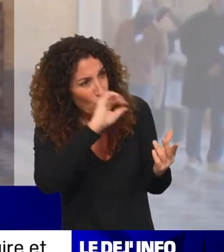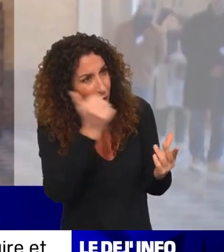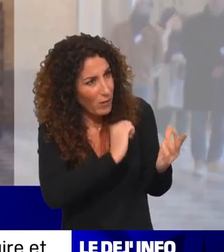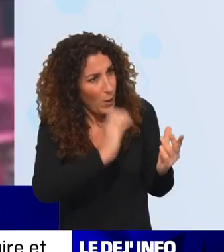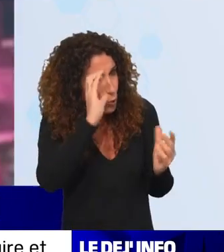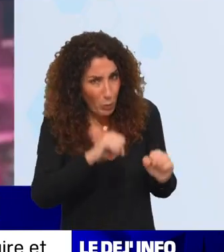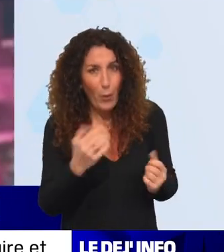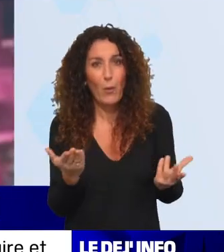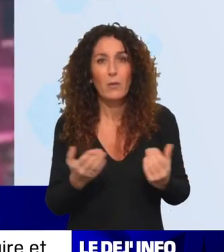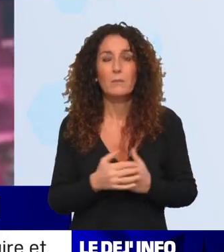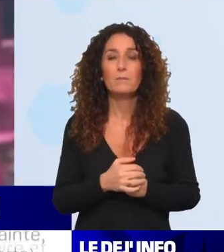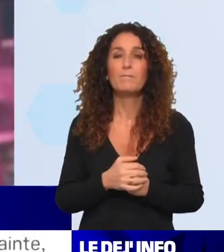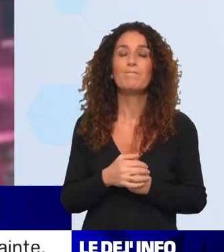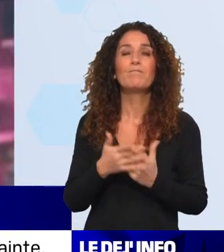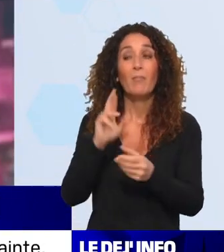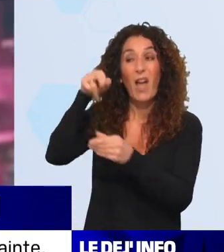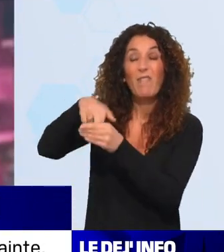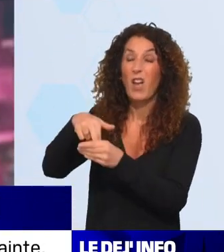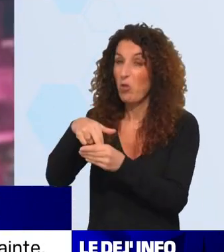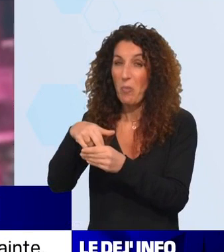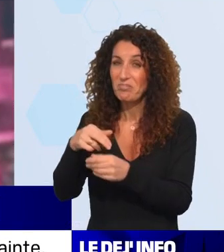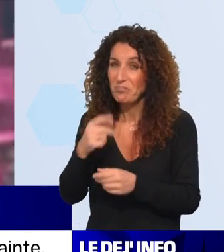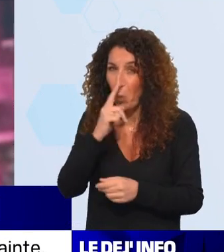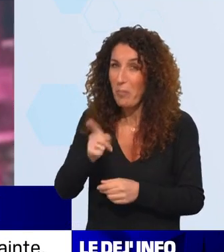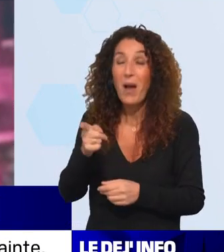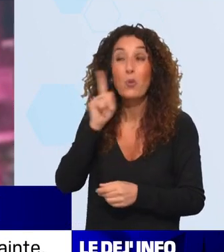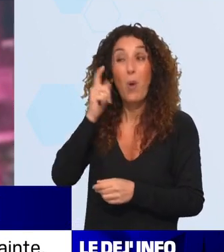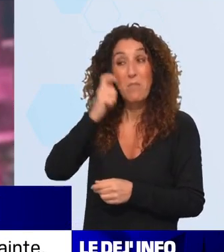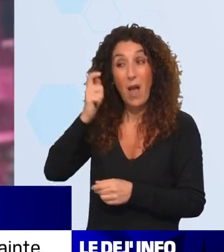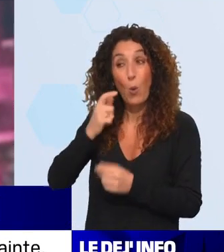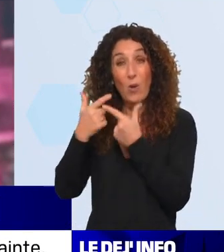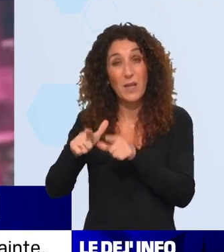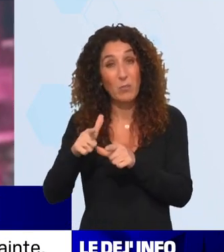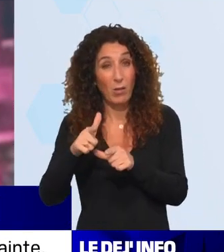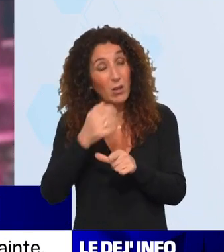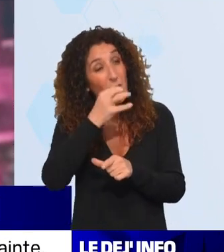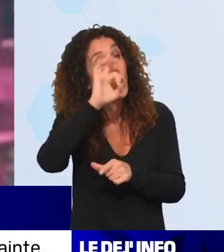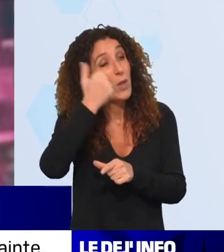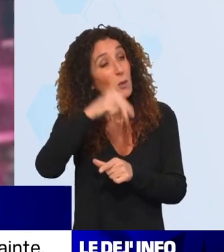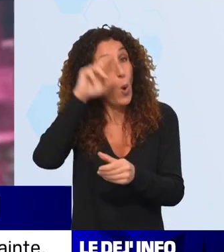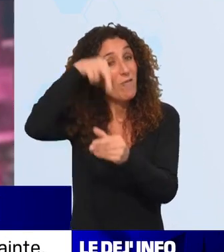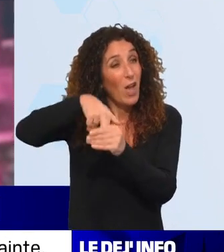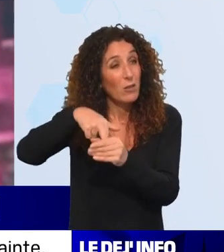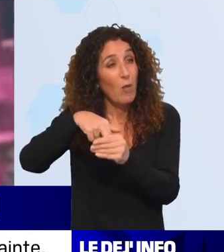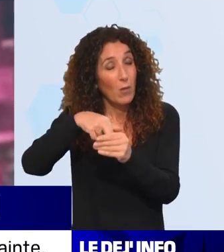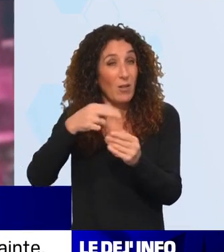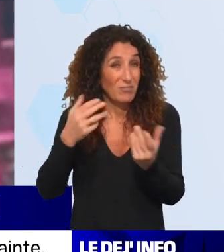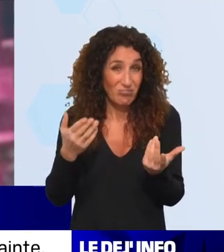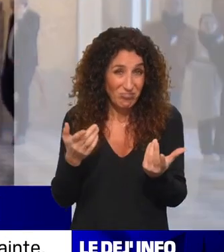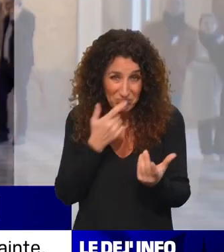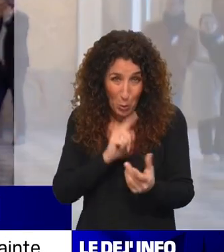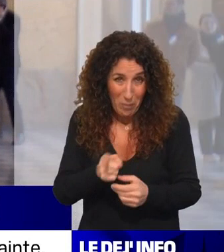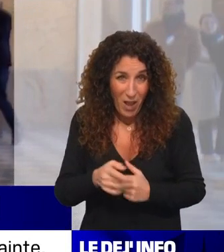on est bien d'accord que ce référendum a très peu de chances d'aboutir, parce que c'est Emmanuel Macron qui est libre ou non de donner une suite à cette proposition. Mais c'est sa